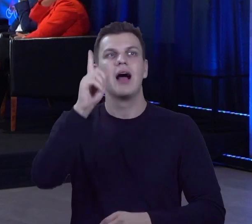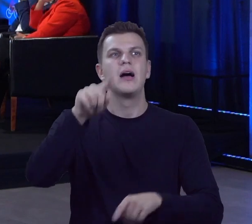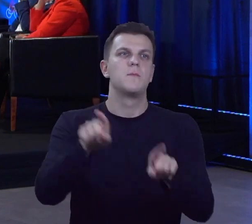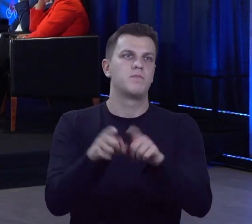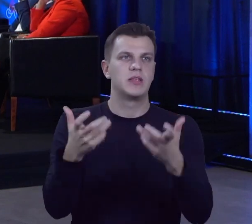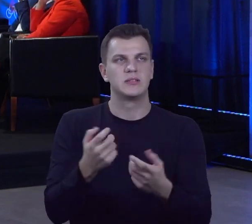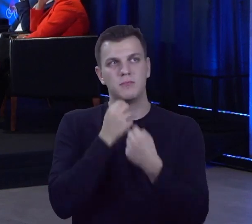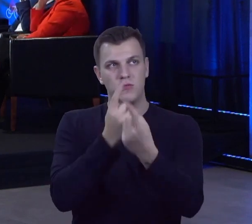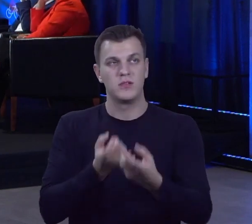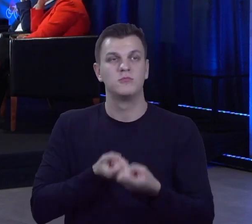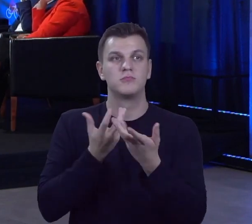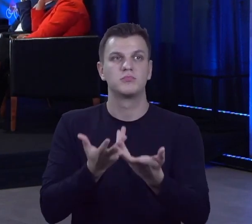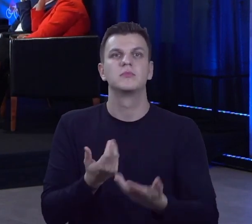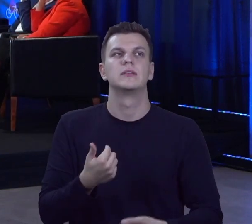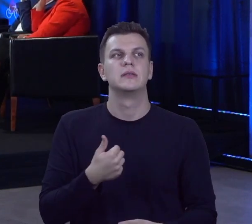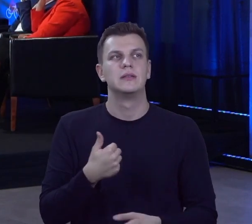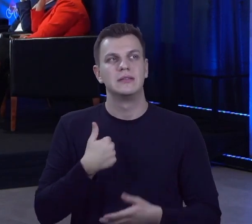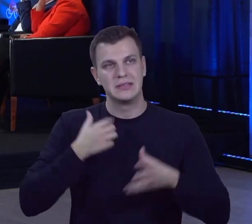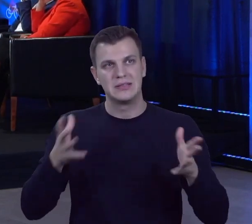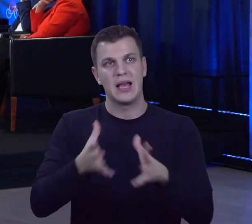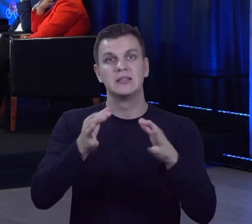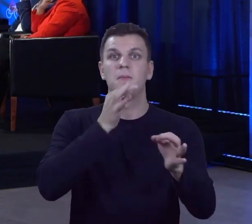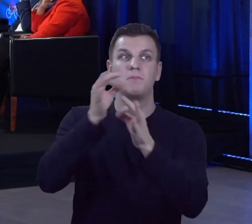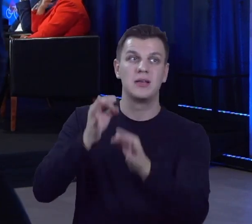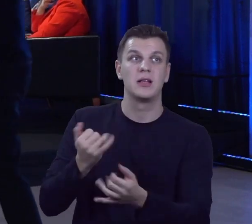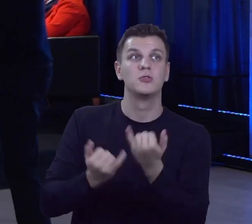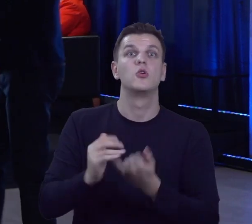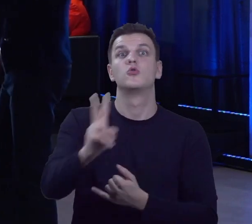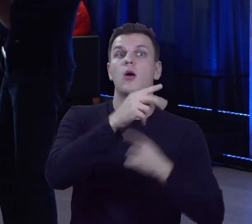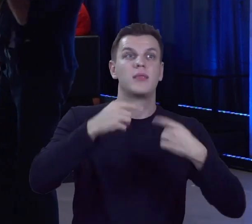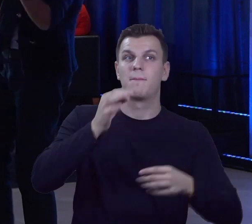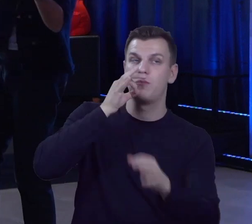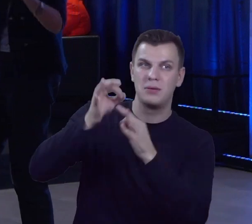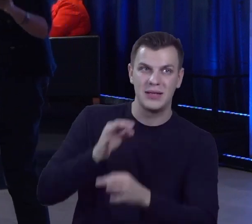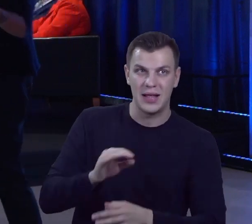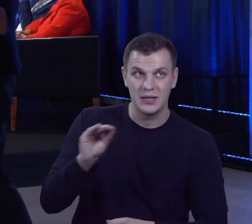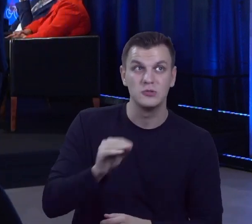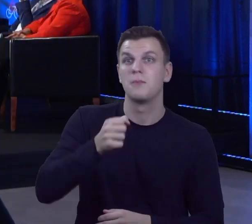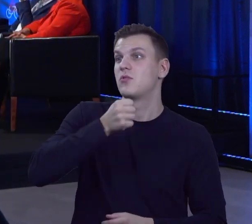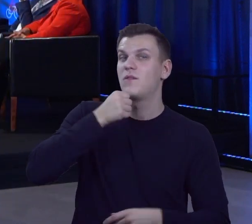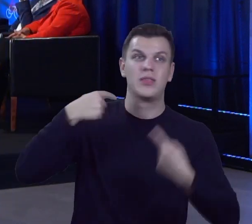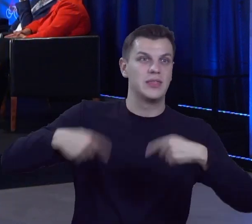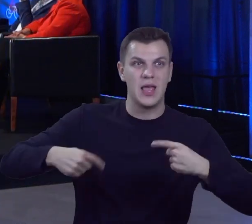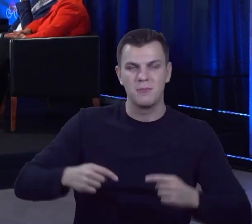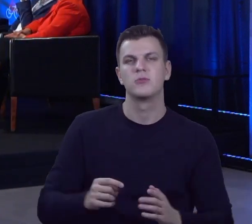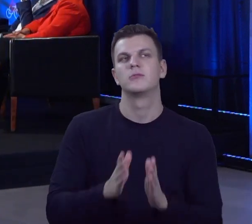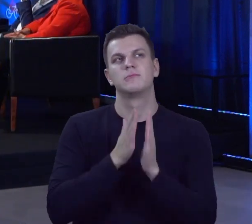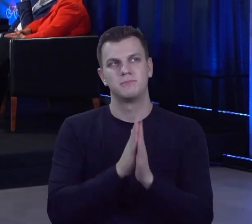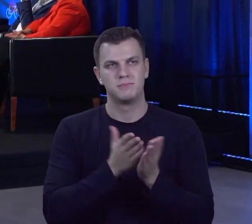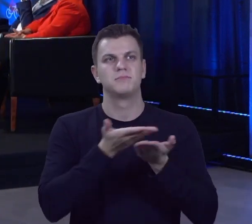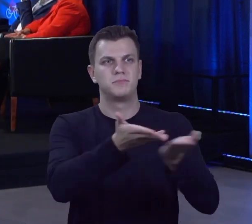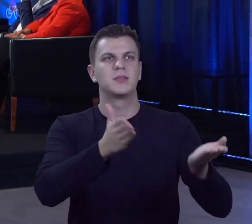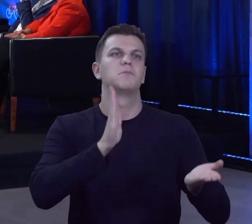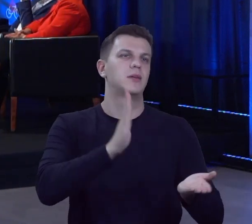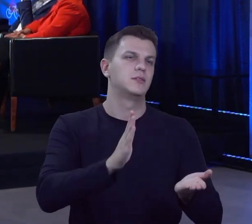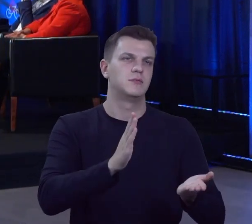powiedzieć od siebie, że bardzo zachęcam do zadania pytań osoby, które jeszcze nie zabierały głosu i nie miały dostępu do mikrofonu. I te osoby dostaną mikrofon w